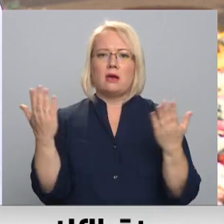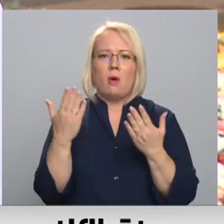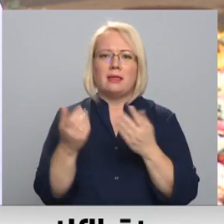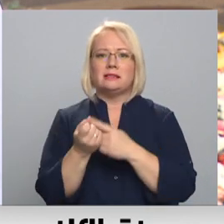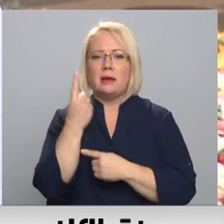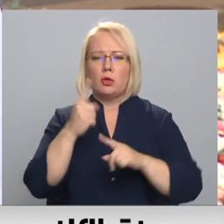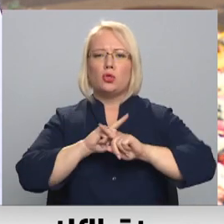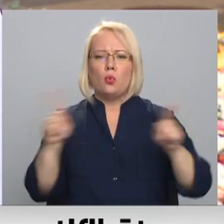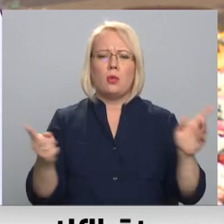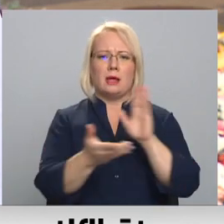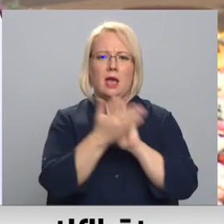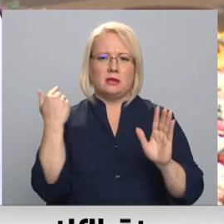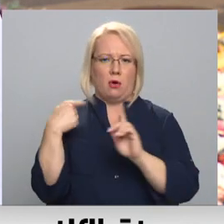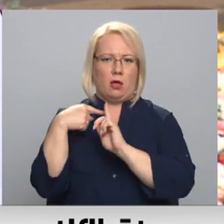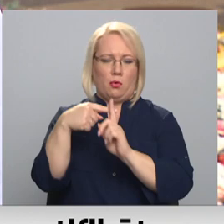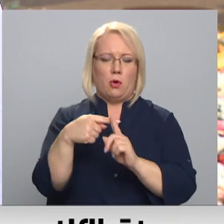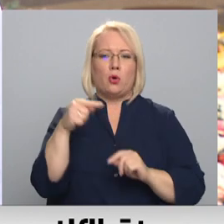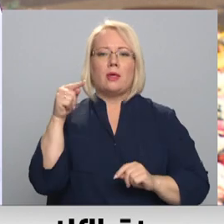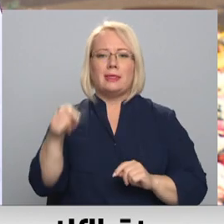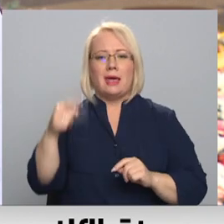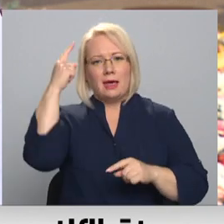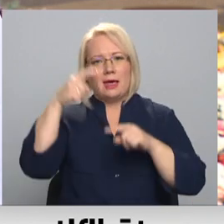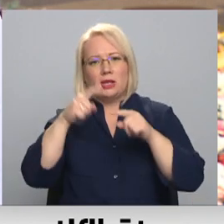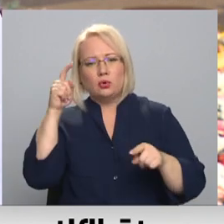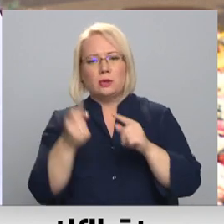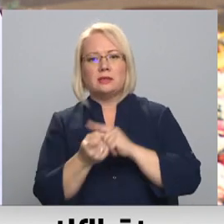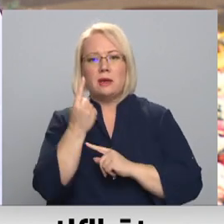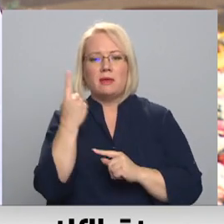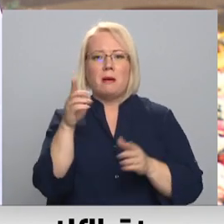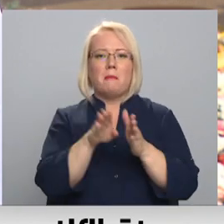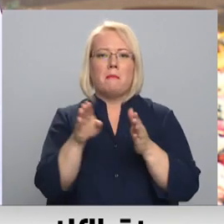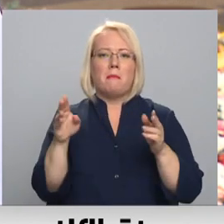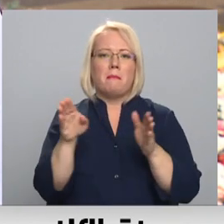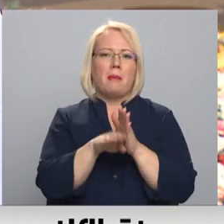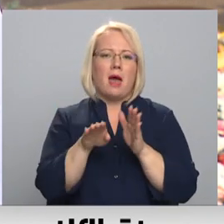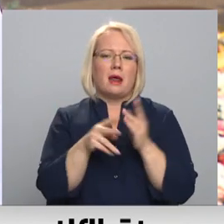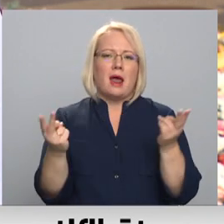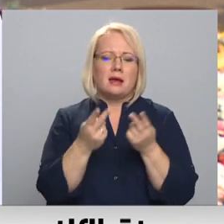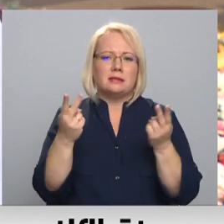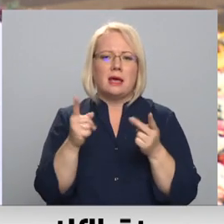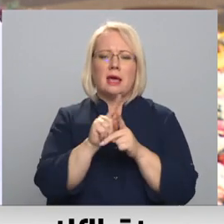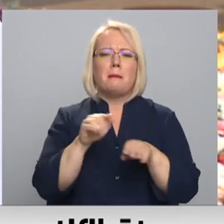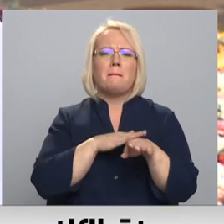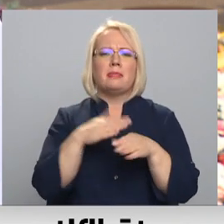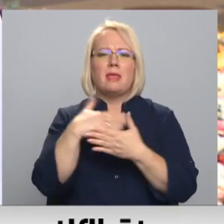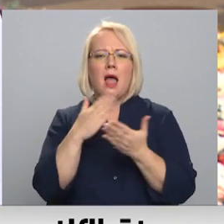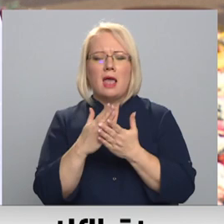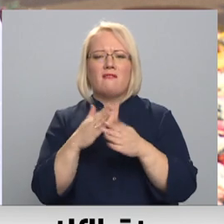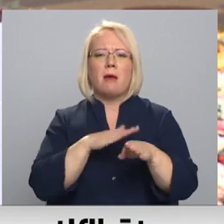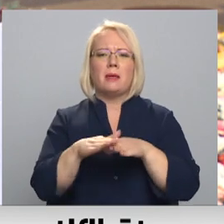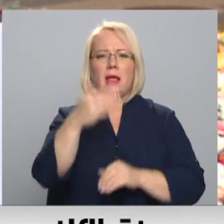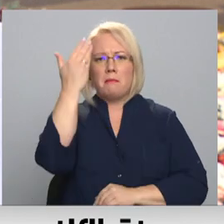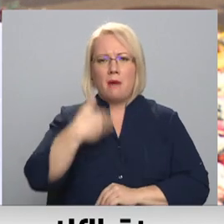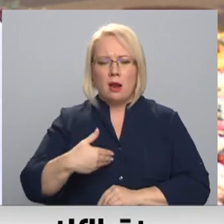jāsauca ātrā palīdzība. Tie simptomi ir vienkārši, parasti ir vienas puses daļēji vai pilnīgi paralīze un nespēja